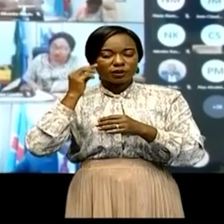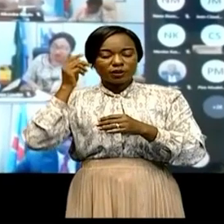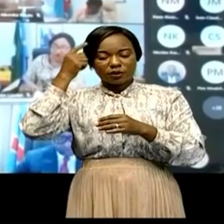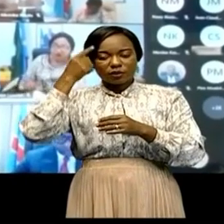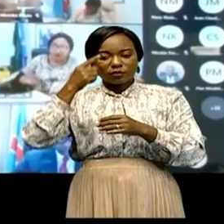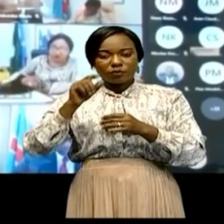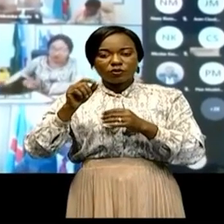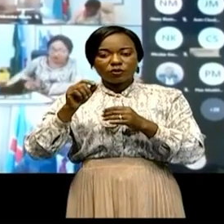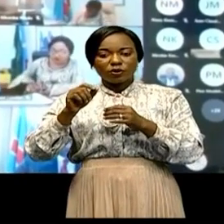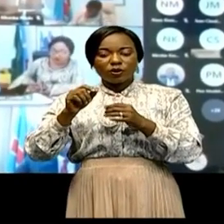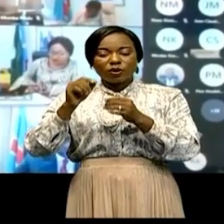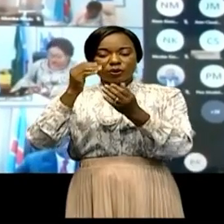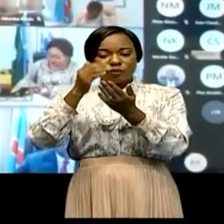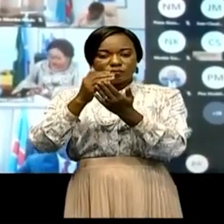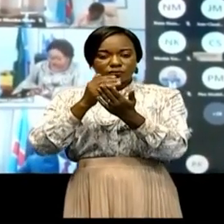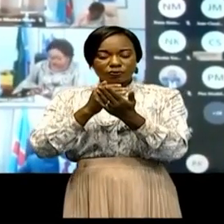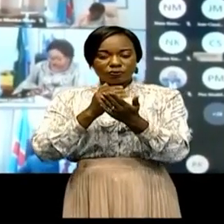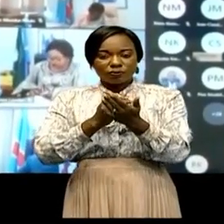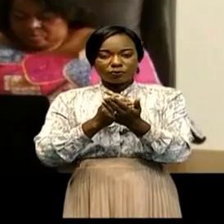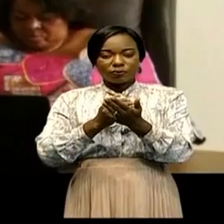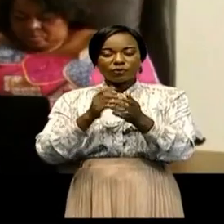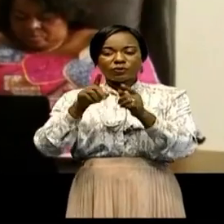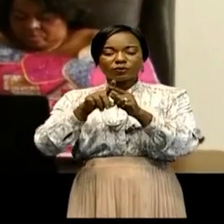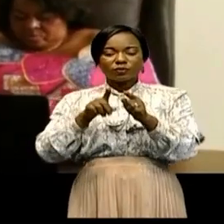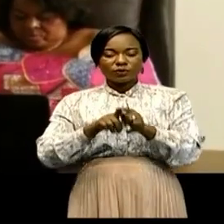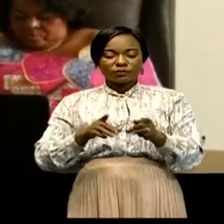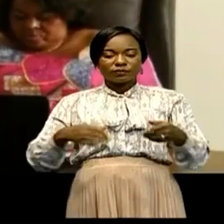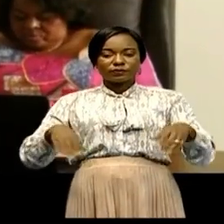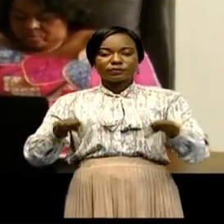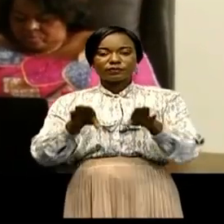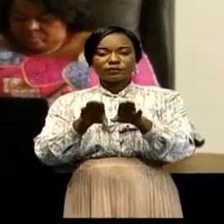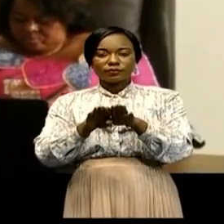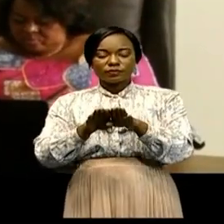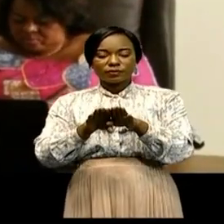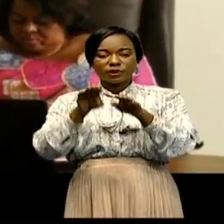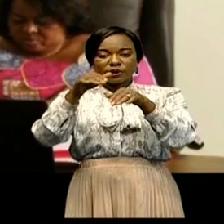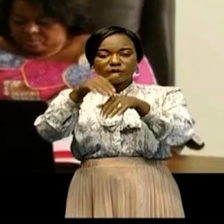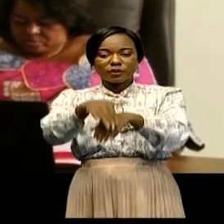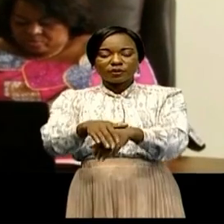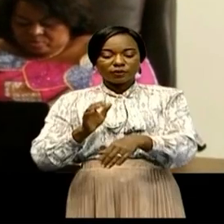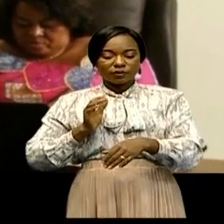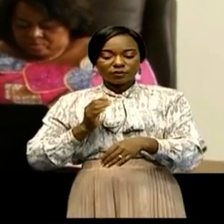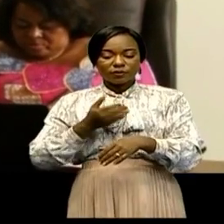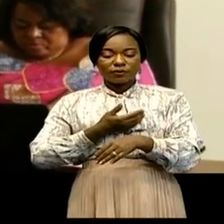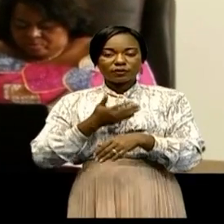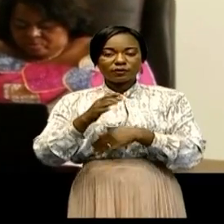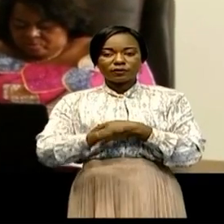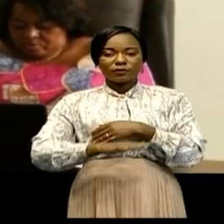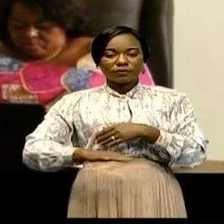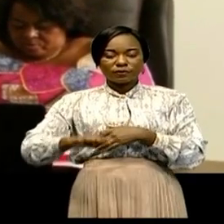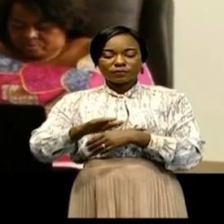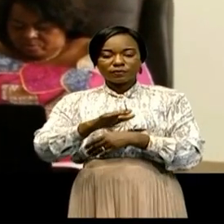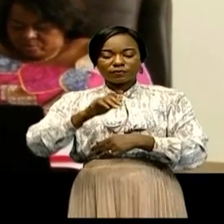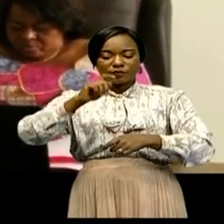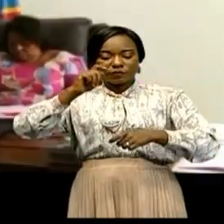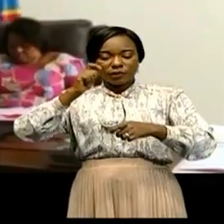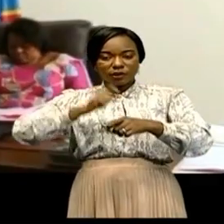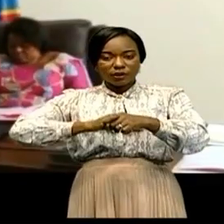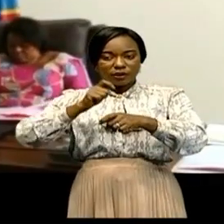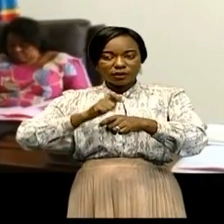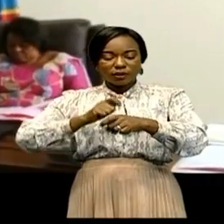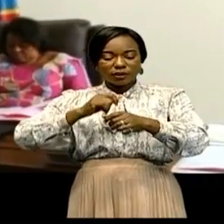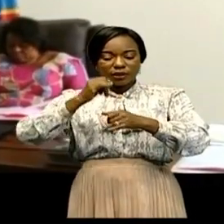procédures en cours et celles clôturées impliquant notre pays devant les instances arbitrales internationales